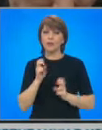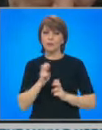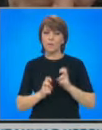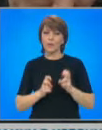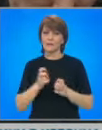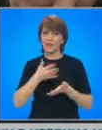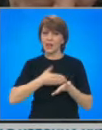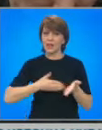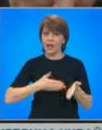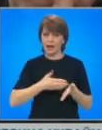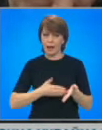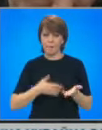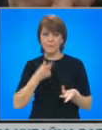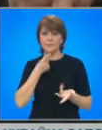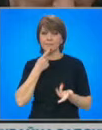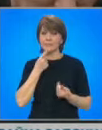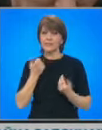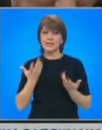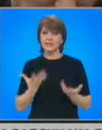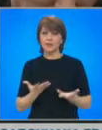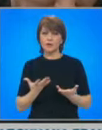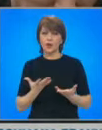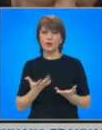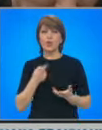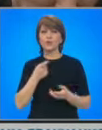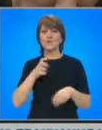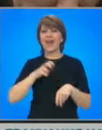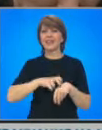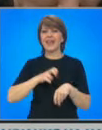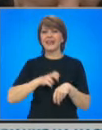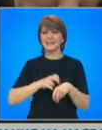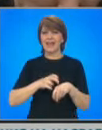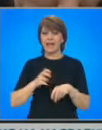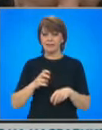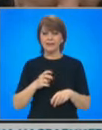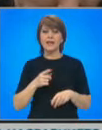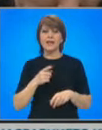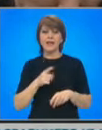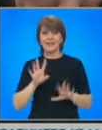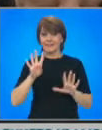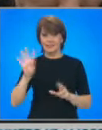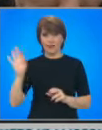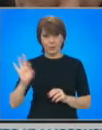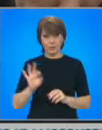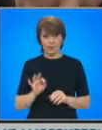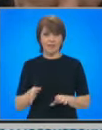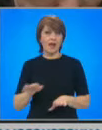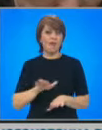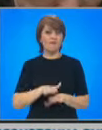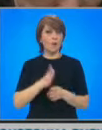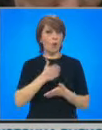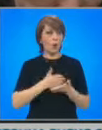хляба. Защото диференцирана ставка 9% ДДС само върху хляба, е